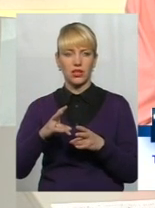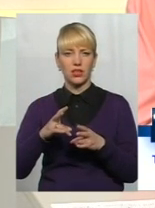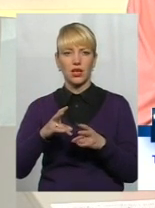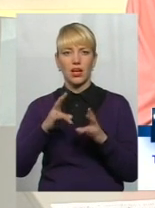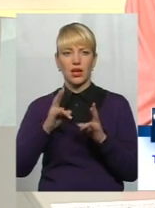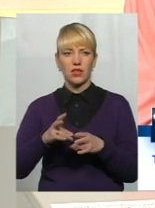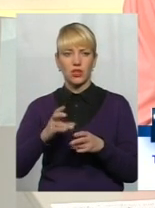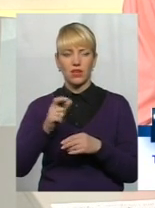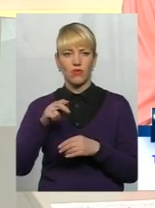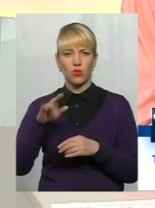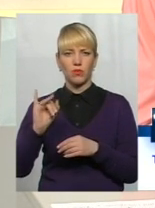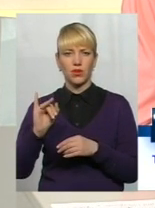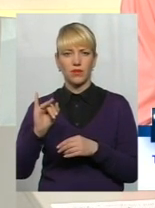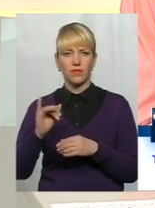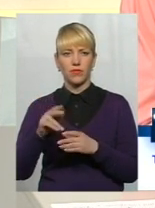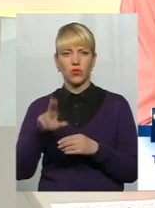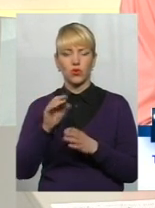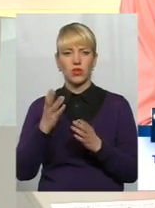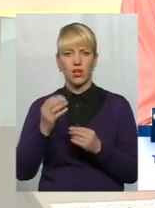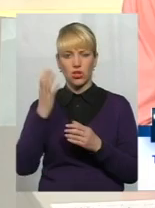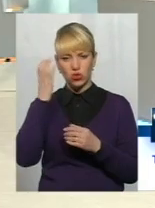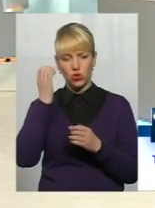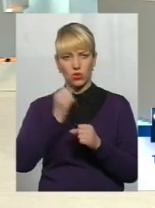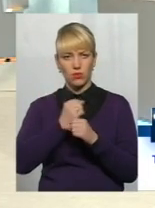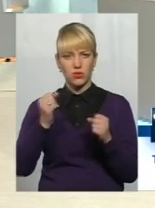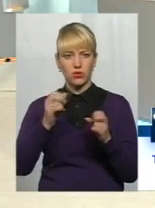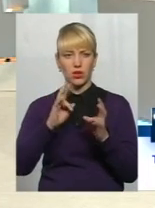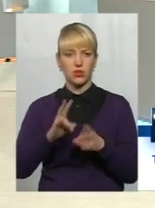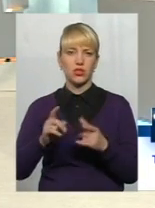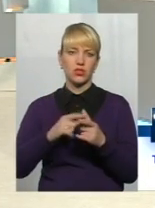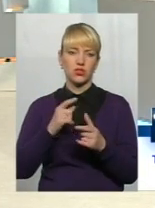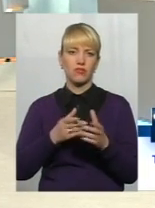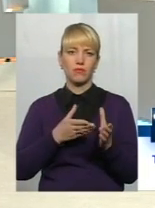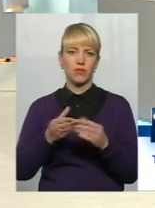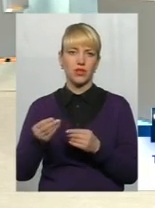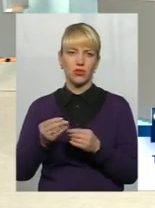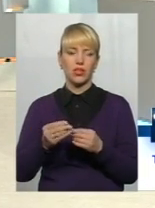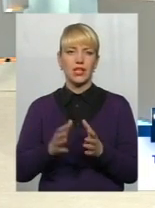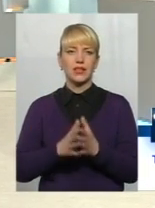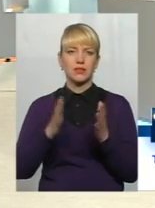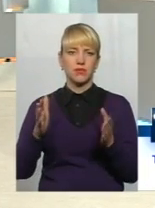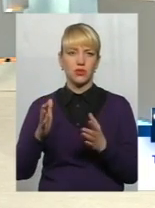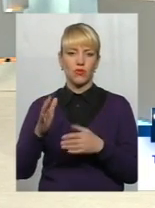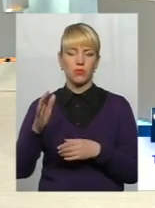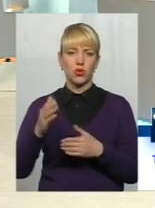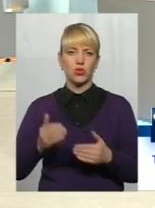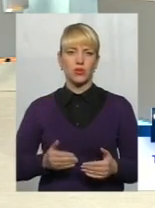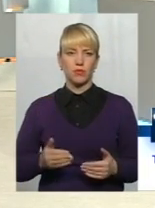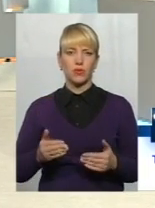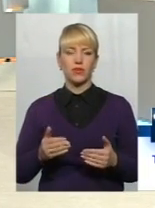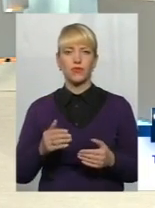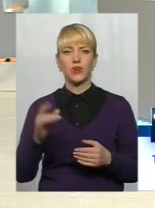з періоду дня Чорнобильської катастрофи, чи вплинуло збільшення величини прожиткового мінімуму для